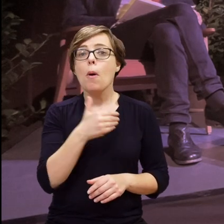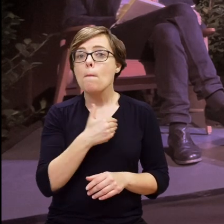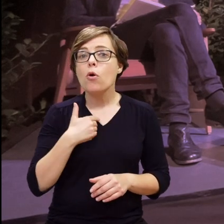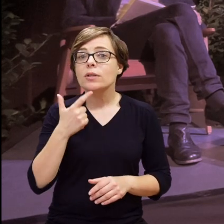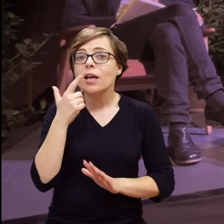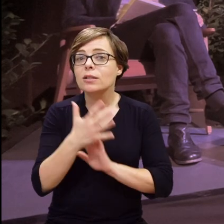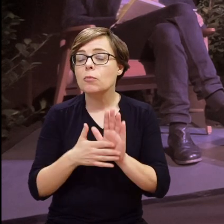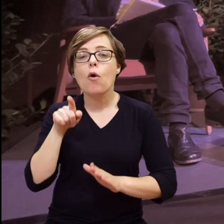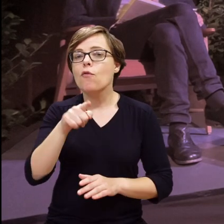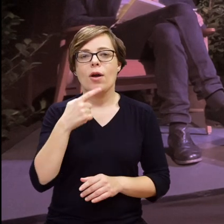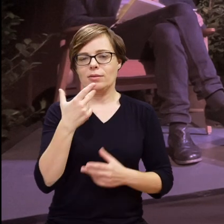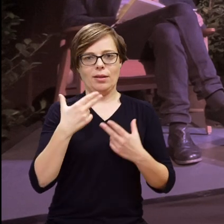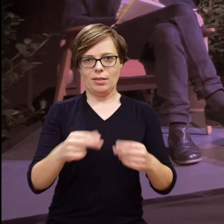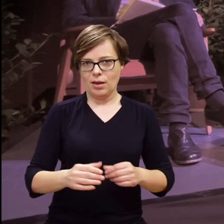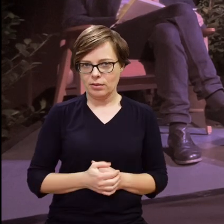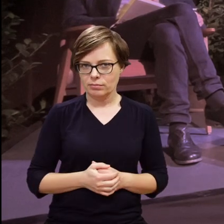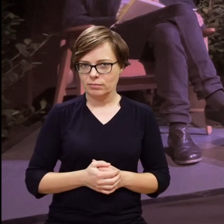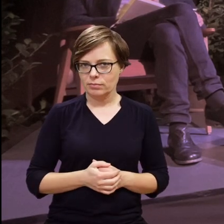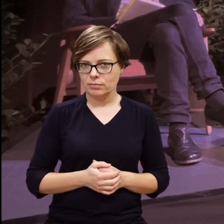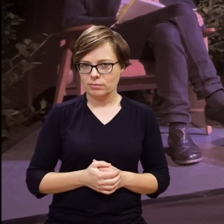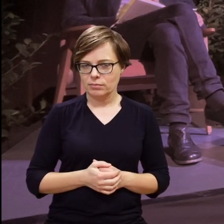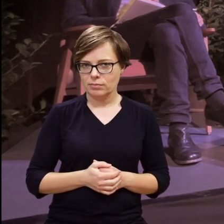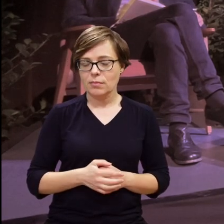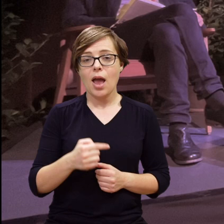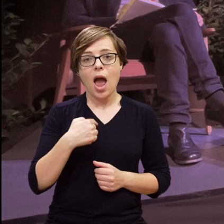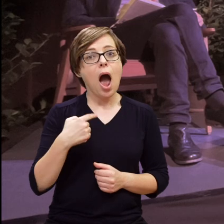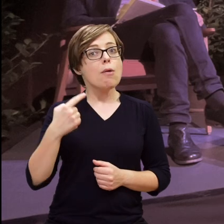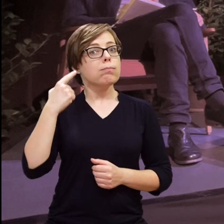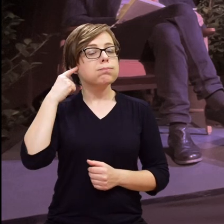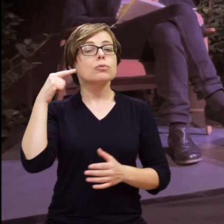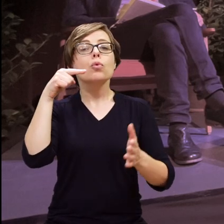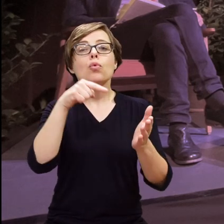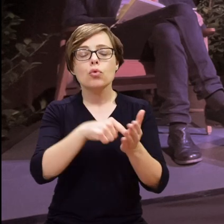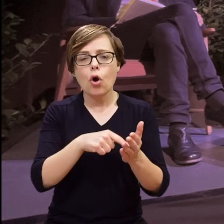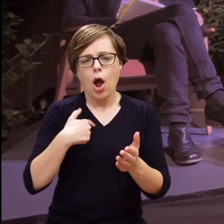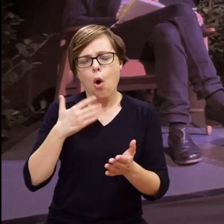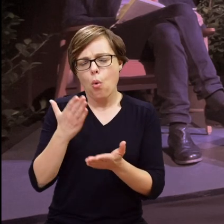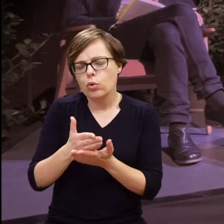że polski język migowy to nie jest język. Ja to usłyszałam kilka lat temu,